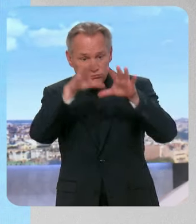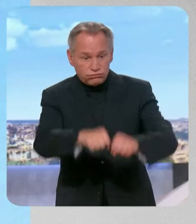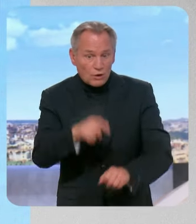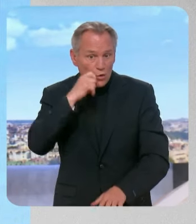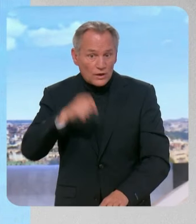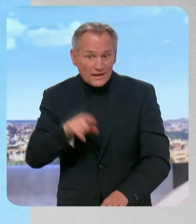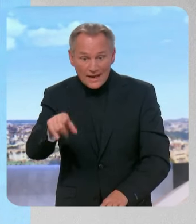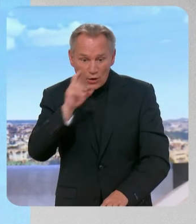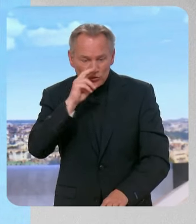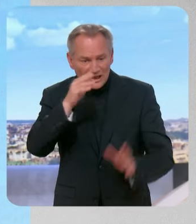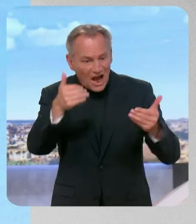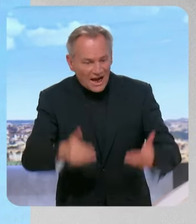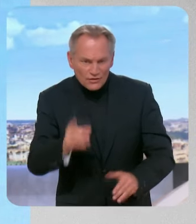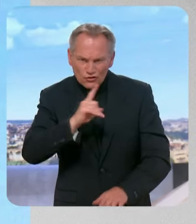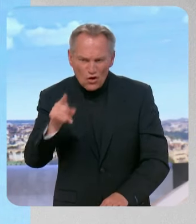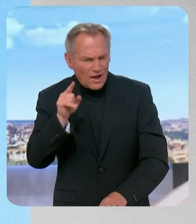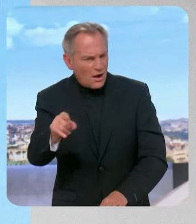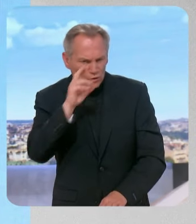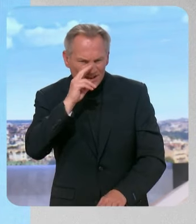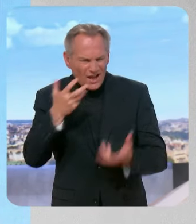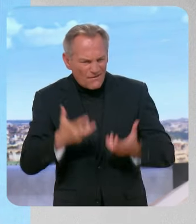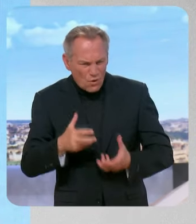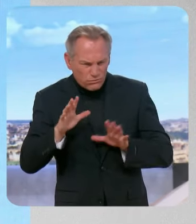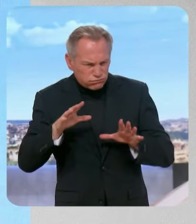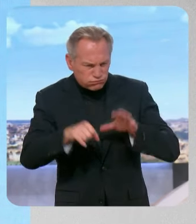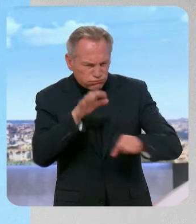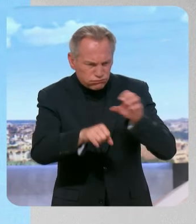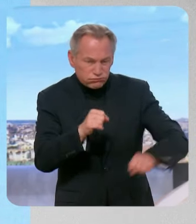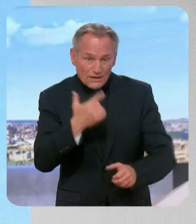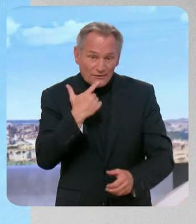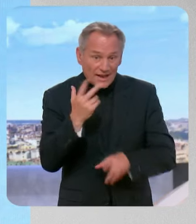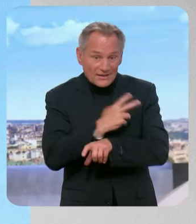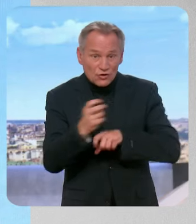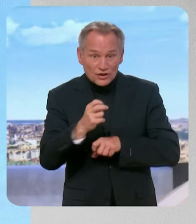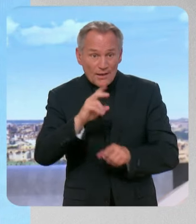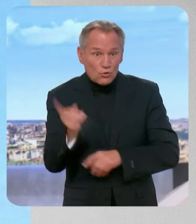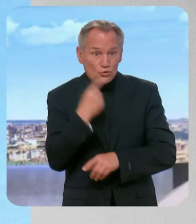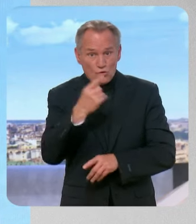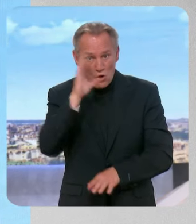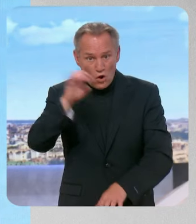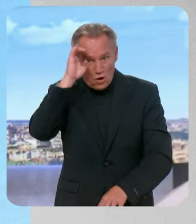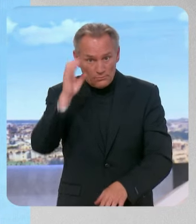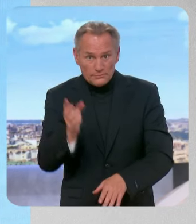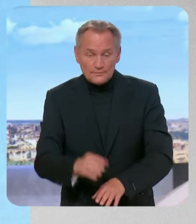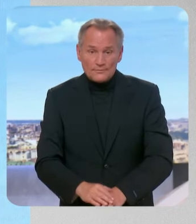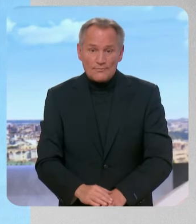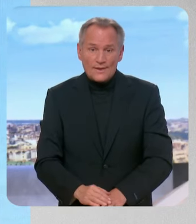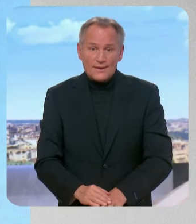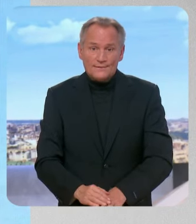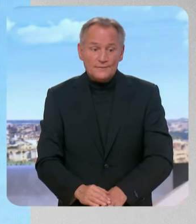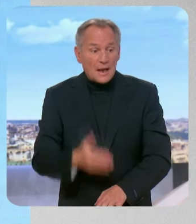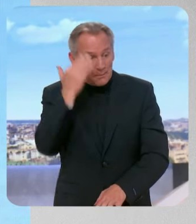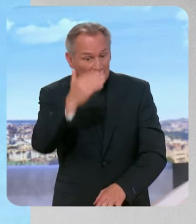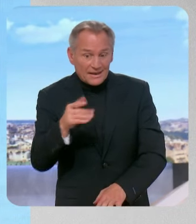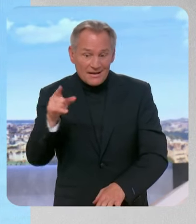ne s'arrêtera pas là, que c'est la sécurité de toute l'Europe qui est en danger. Ensuite, quand il parle d'envoyer des hommes en Ukraine, il dit, si le